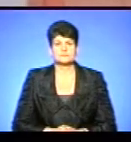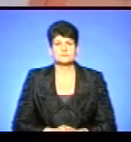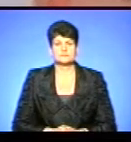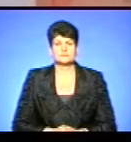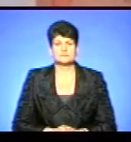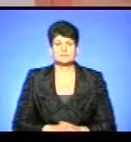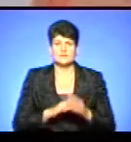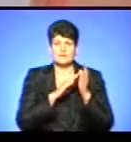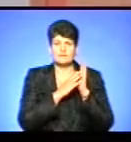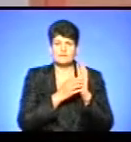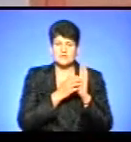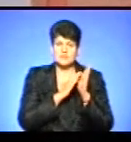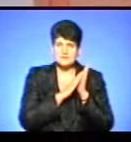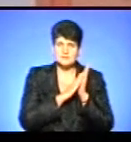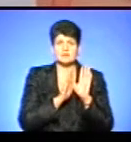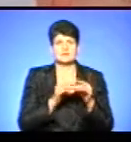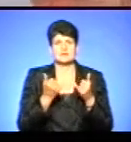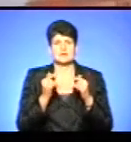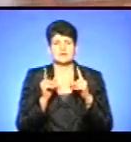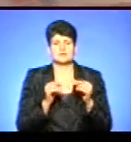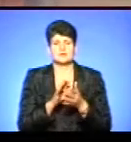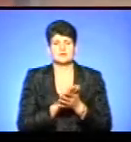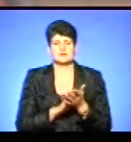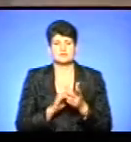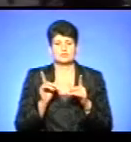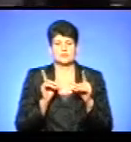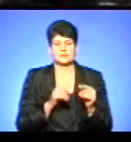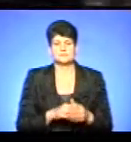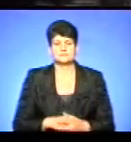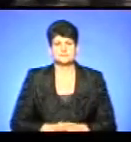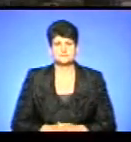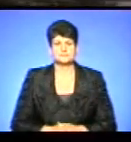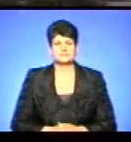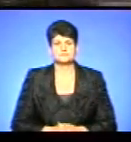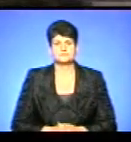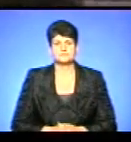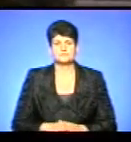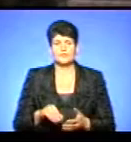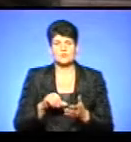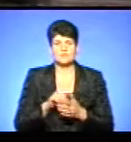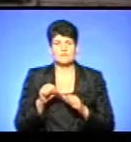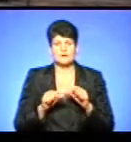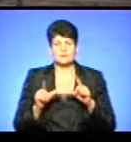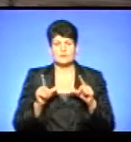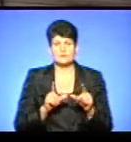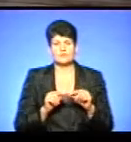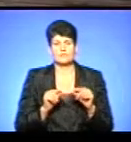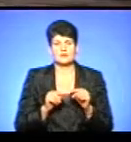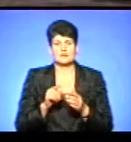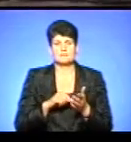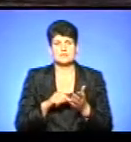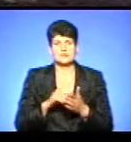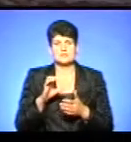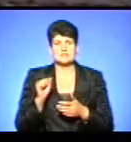Весьпалися, і зараз будемо їхати далі. Ну, поїхали. Учасники велопробігу виїхали із міста Сан